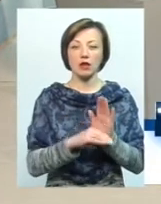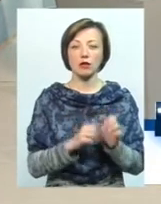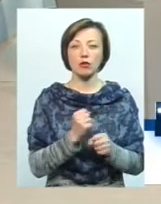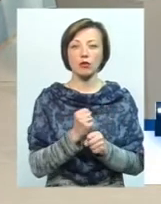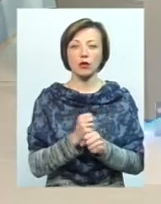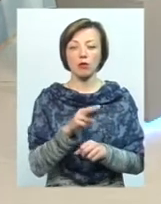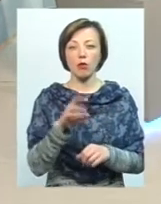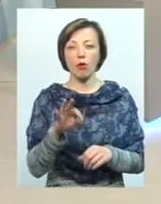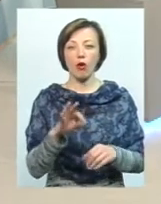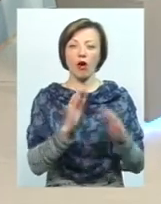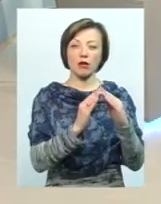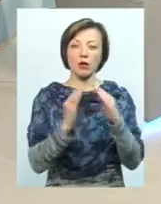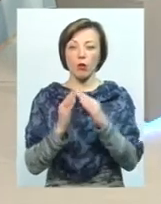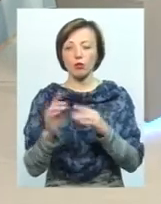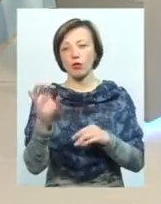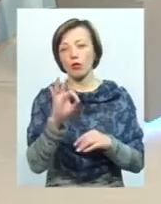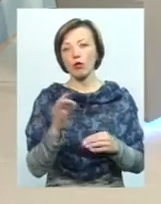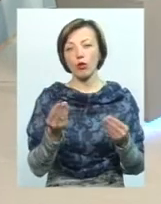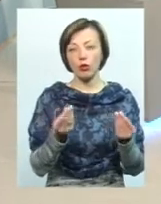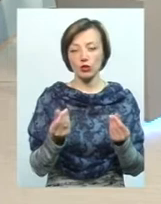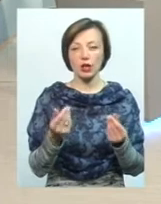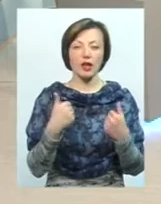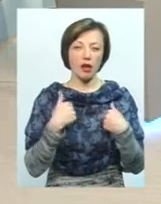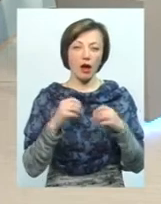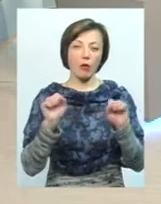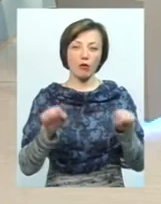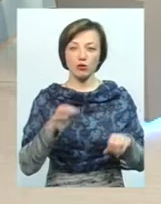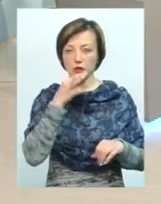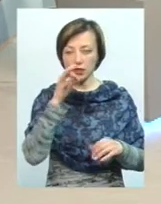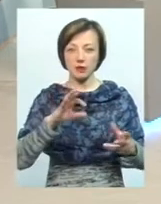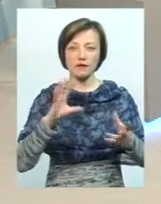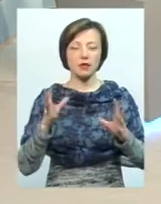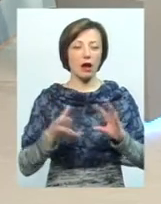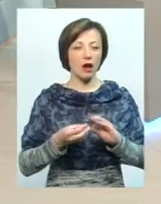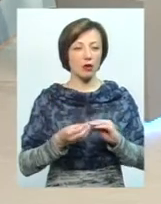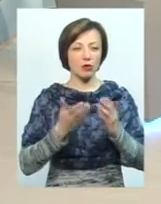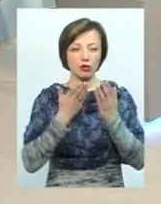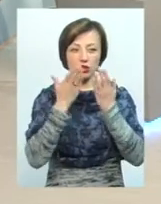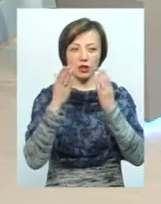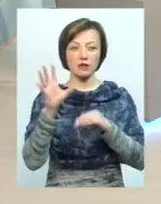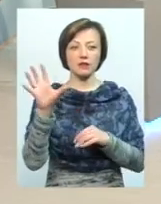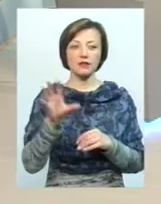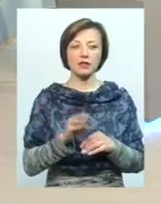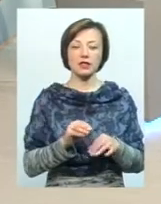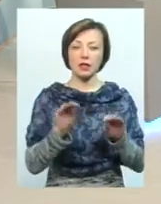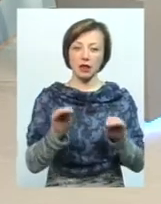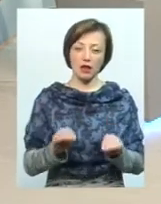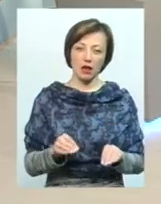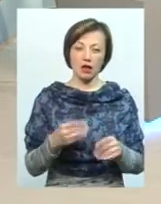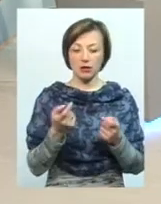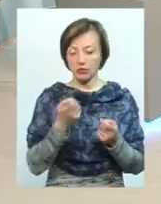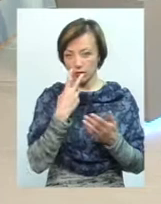більше має, по грошових коштах. Я можу сказати, в загальному, так, в принципі, прочитавши всі декларації, я трішечки таку